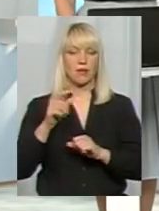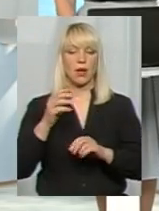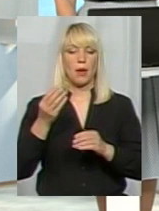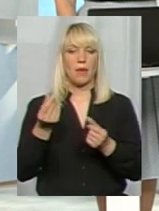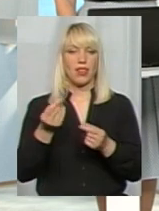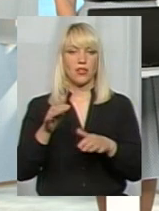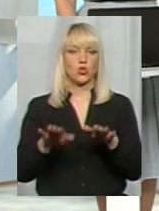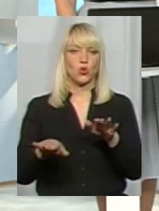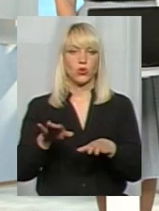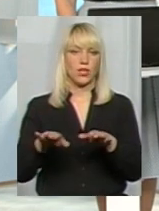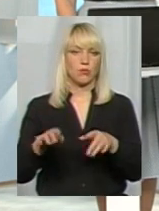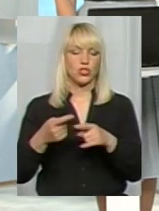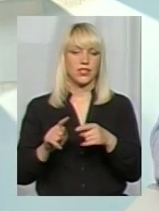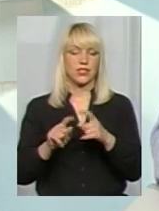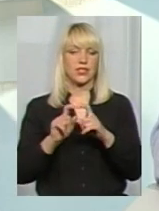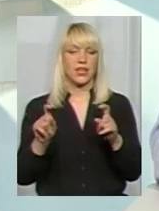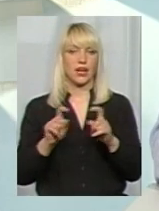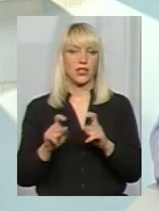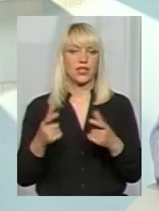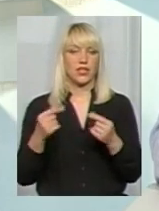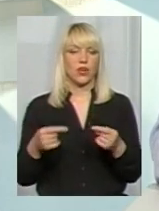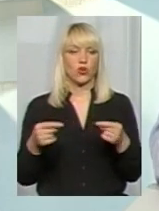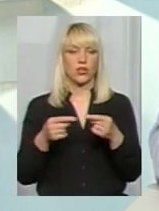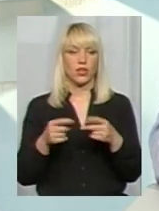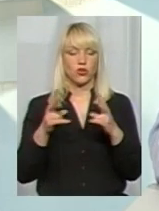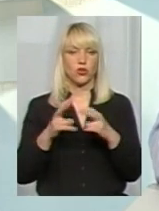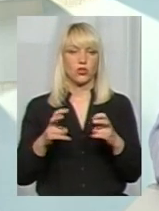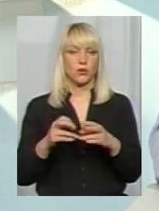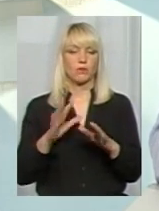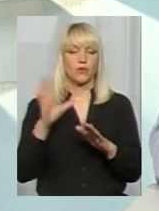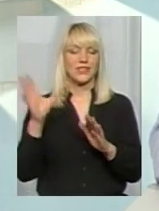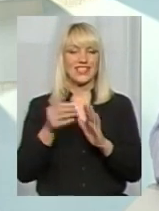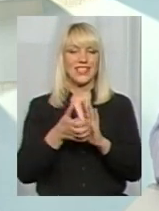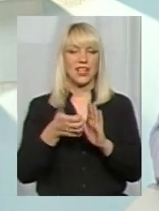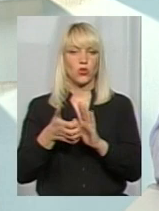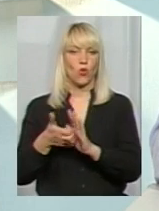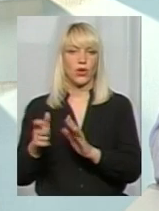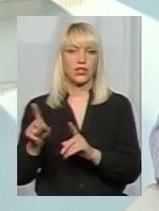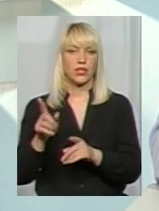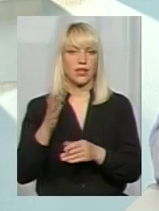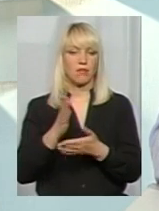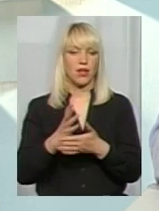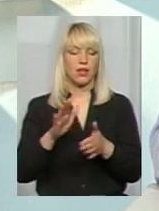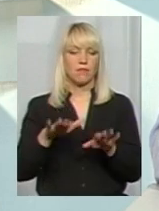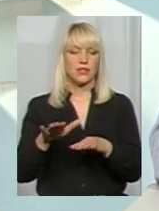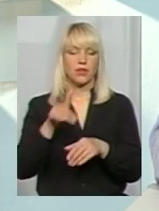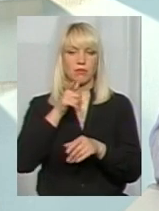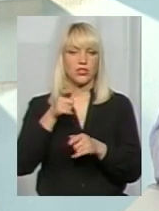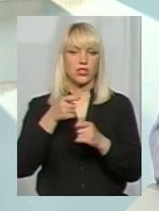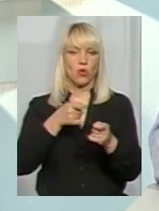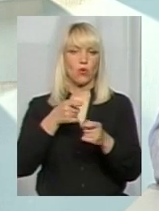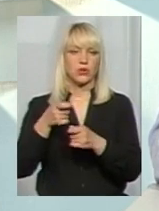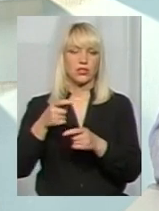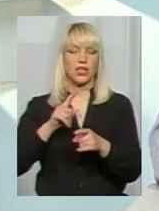цих закладів, де конкретно розберемо всі недоліки, які мали місце під час об'їздів, і націлим їх на